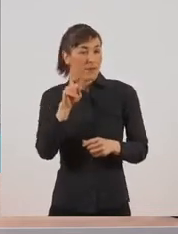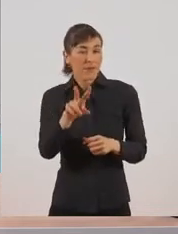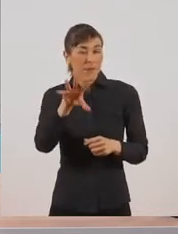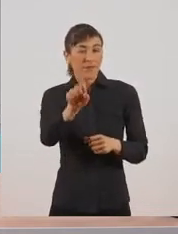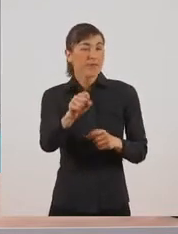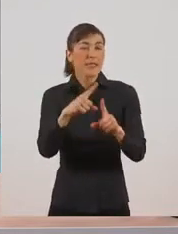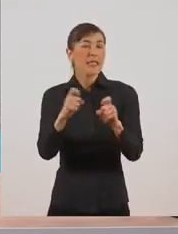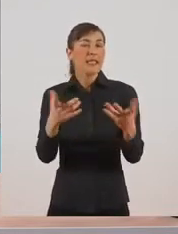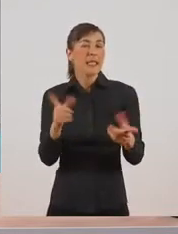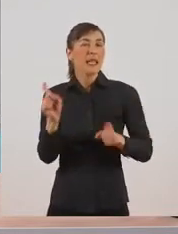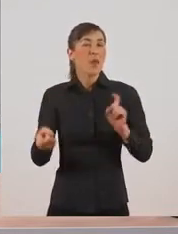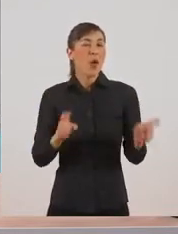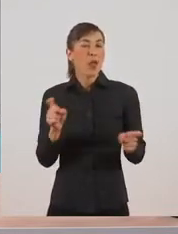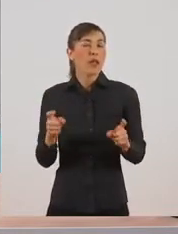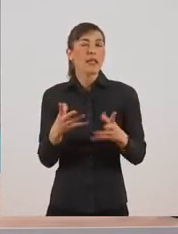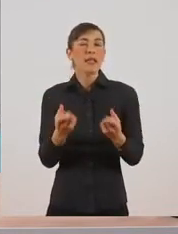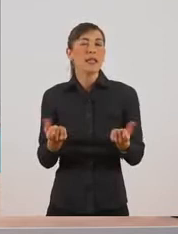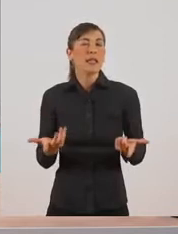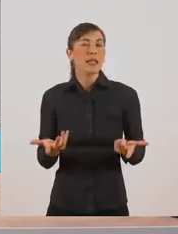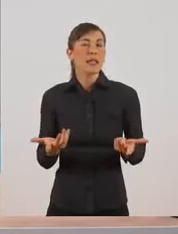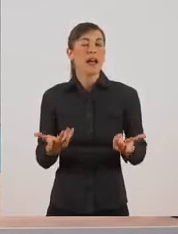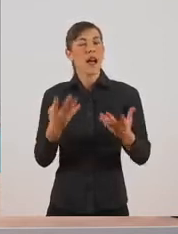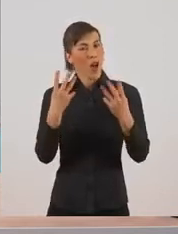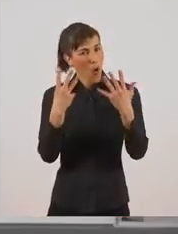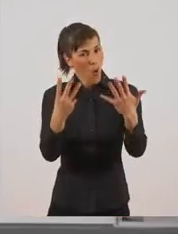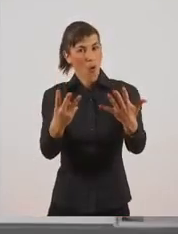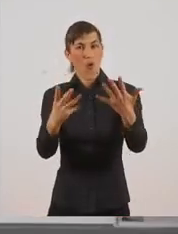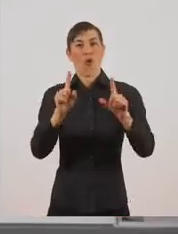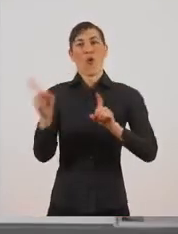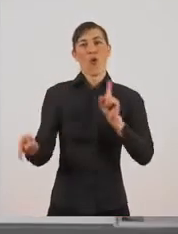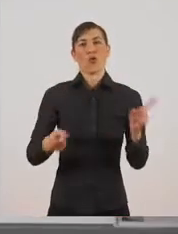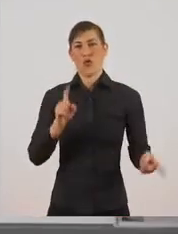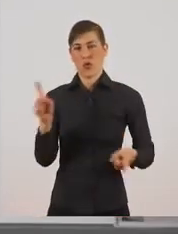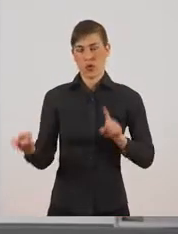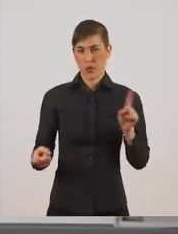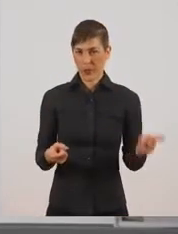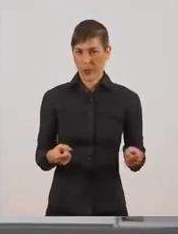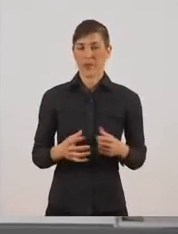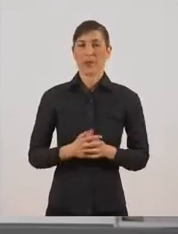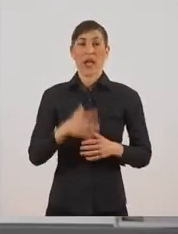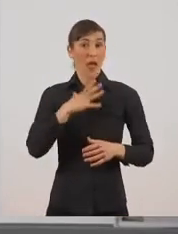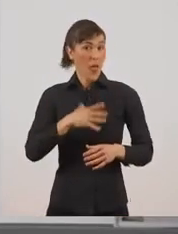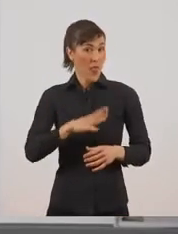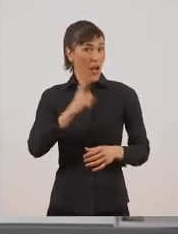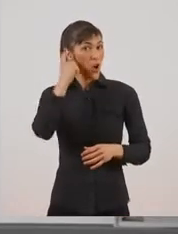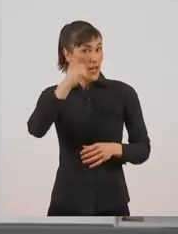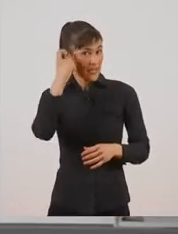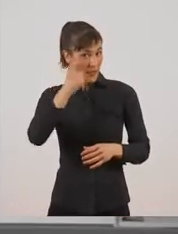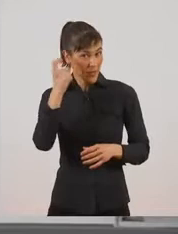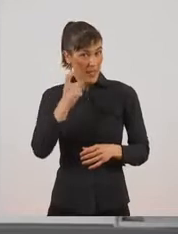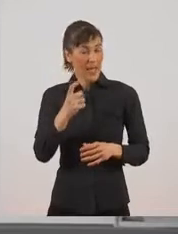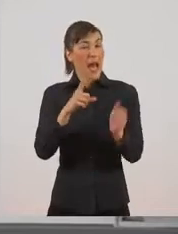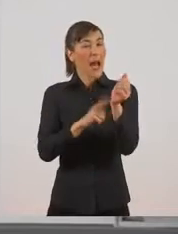Πολύ ωραία. Έχουν 8 πόδια. Και θέλω να σκεφτείτε ένα χαρακτηριστικό το οποίο δεν φαίνεται, αλλά